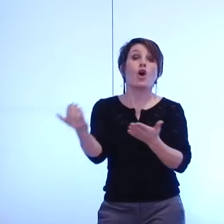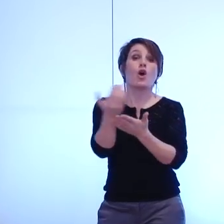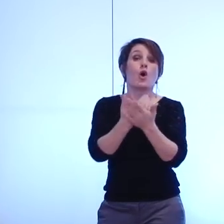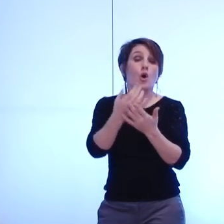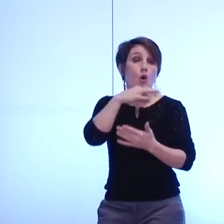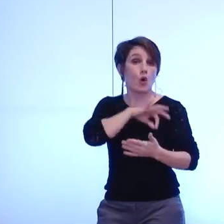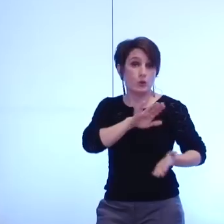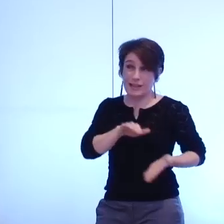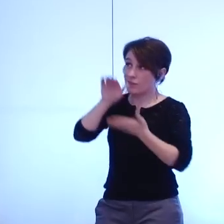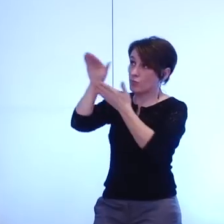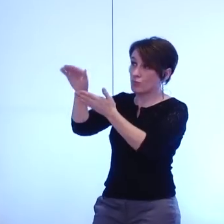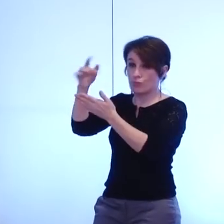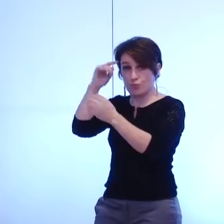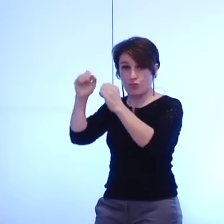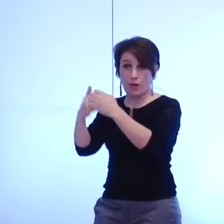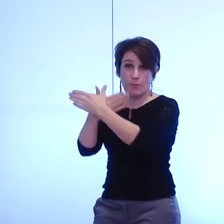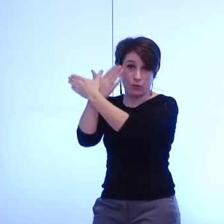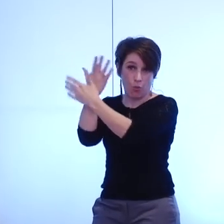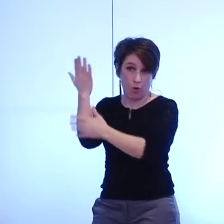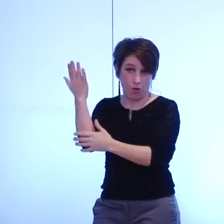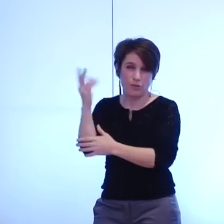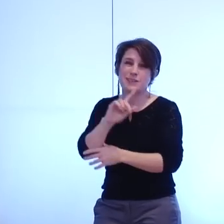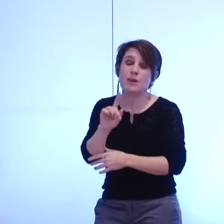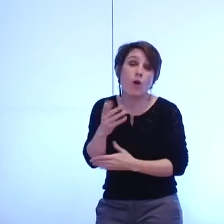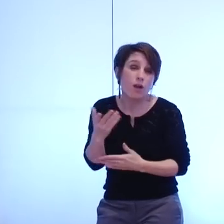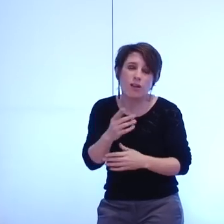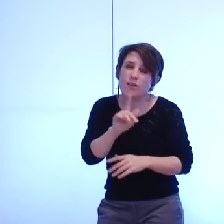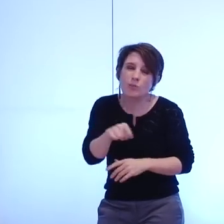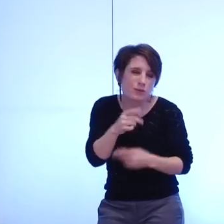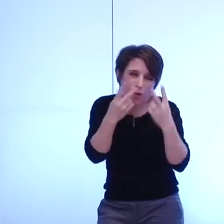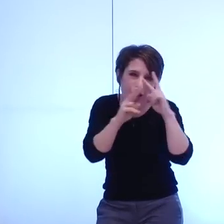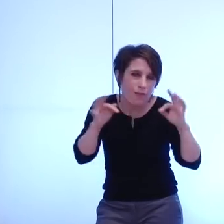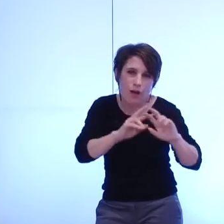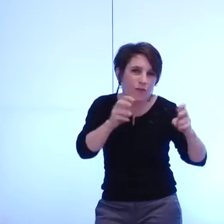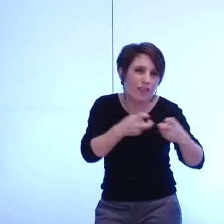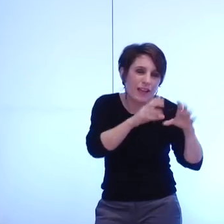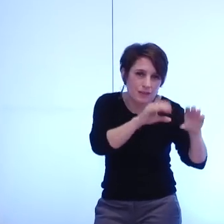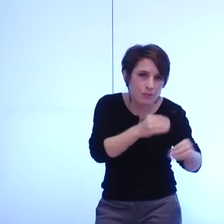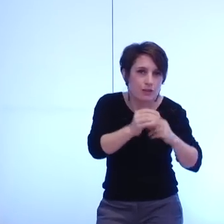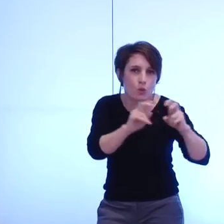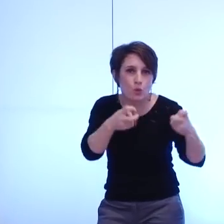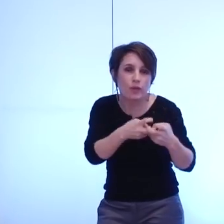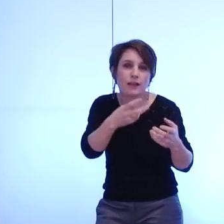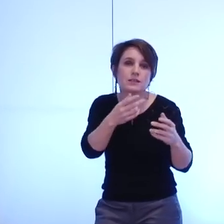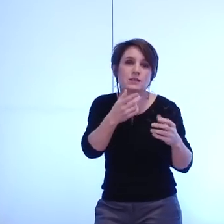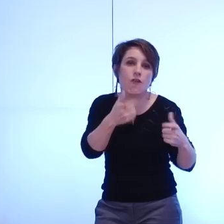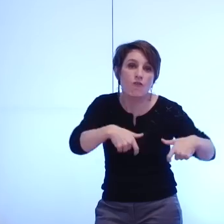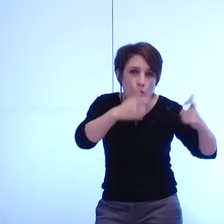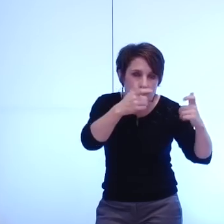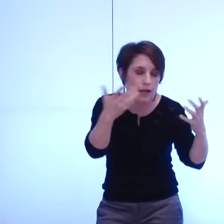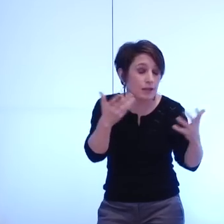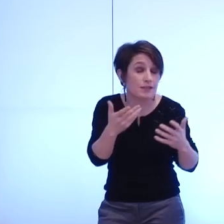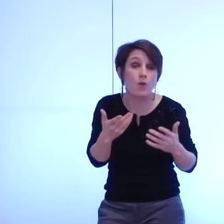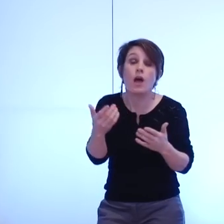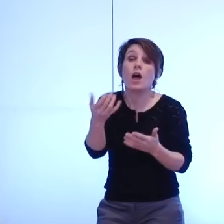la métropole au 1er janvier 2015 ce n'est évidemment pas la taxe d'habitation ni la taxe foncière et autres recettes fiscales ce sont les recettes spécifiques